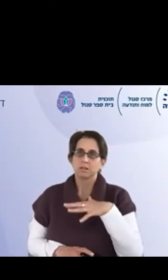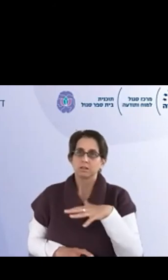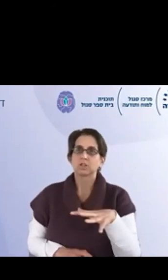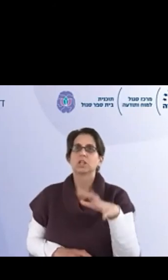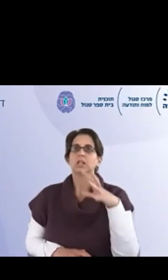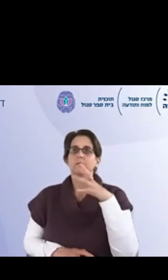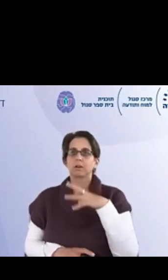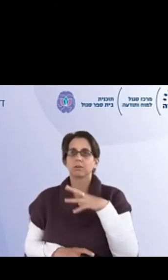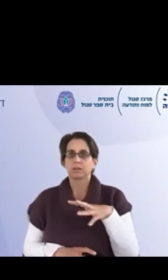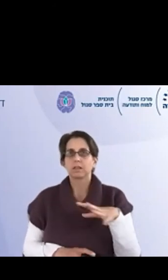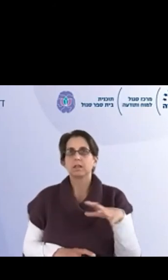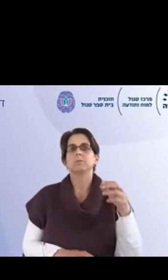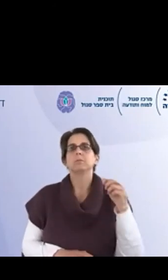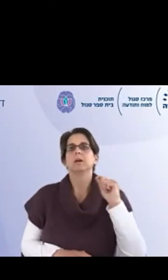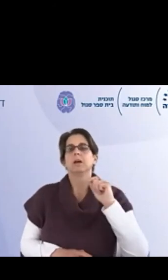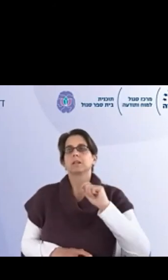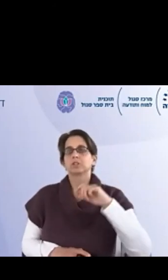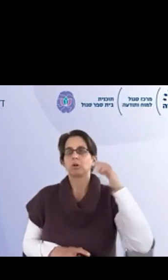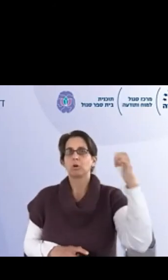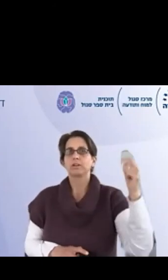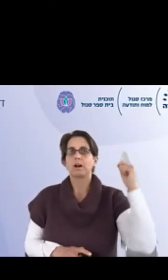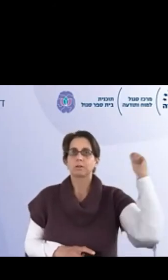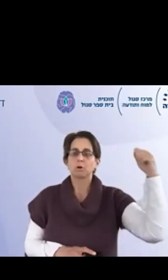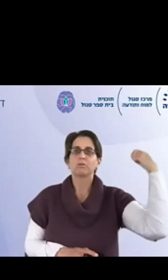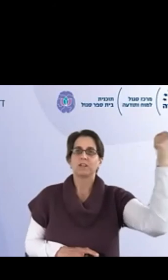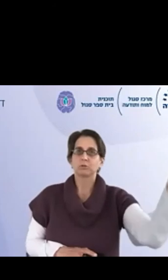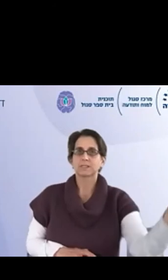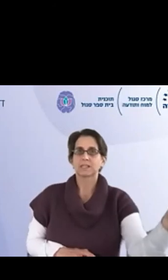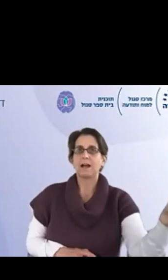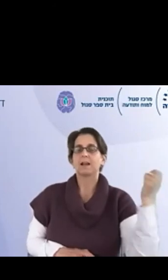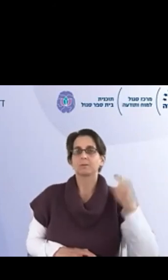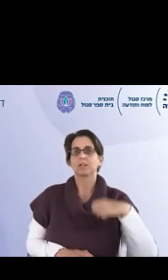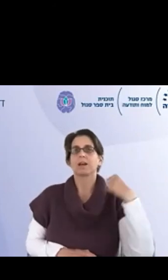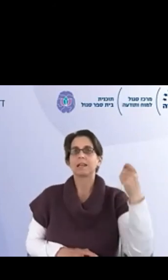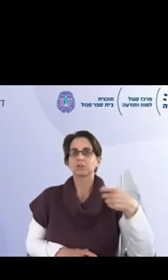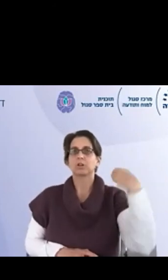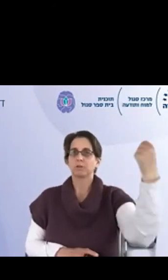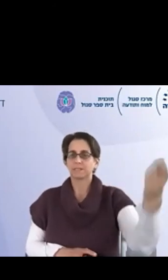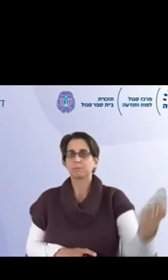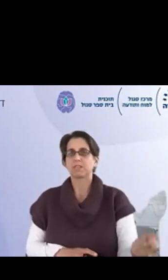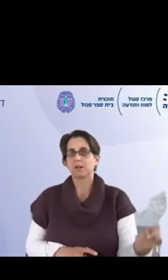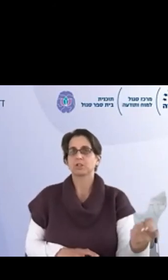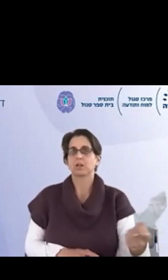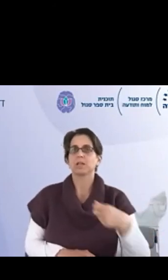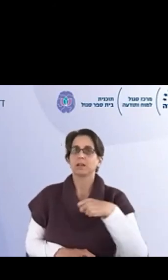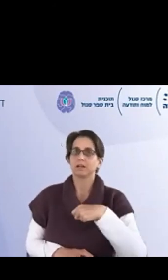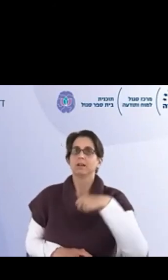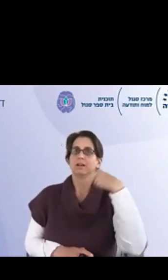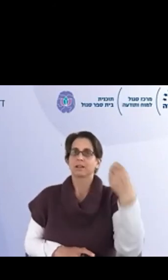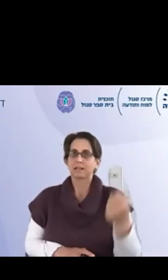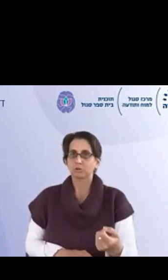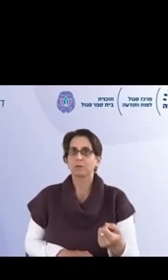הרגשיים והחברתיים כדי שאנחנו לא נהיה רק מכווני תוצאה אלא גם שהתהליך שאנחנו נעשה בדרך לשם